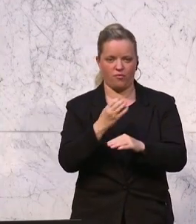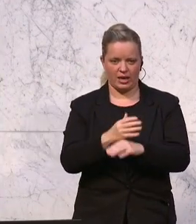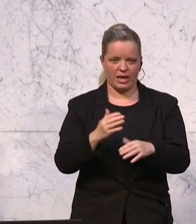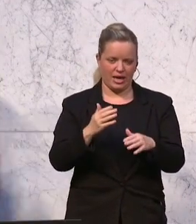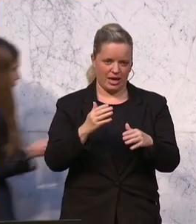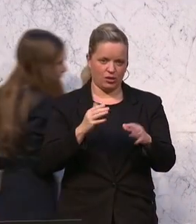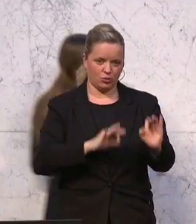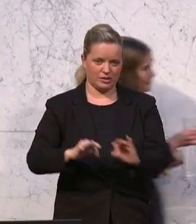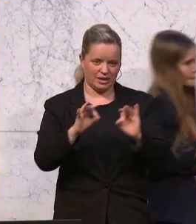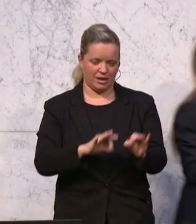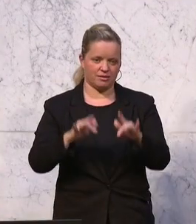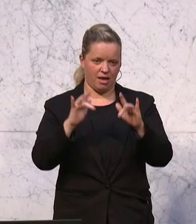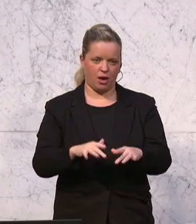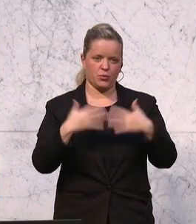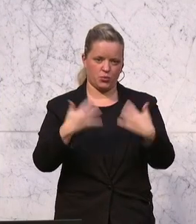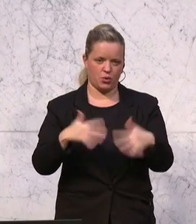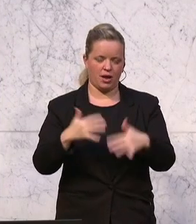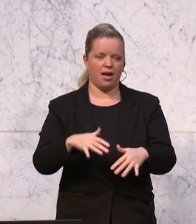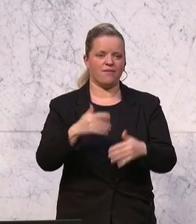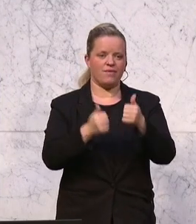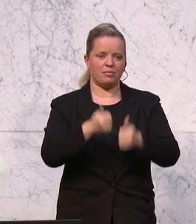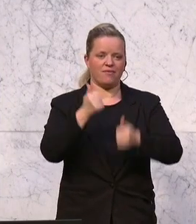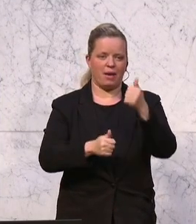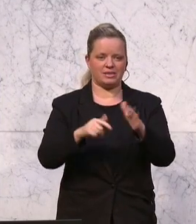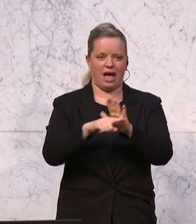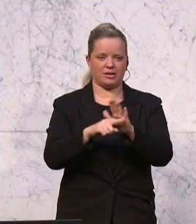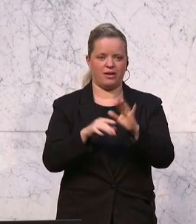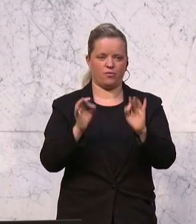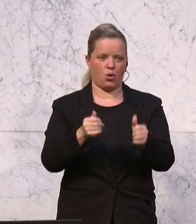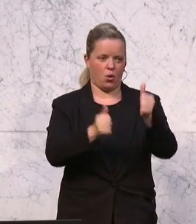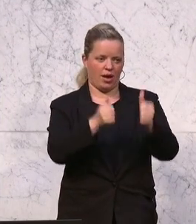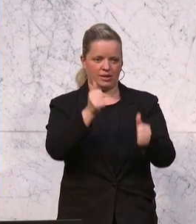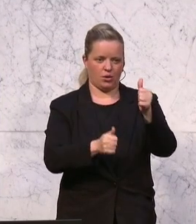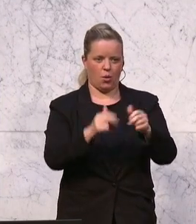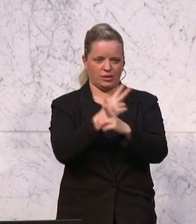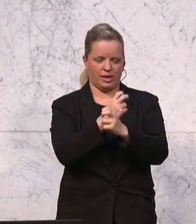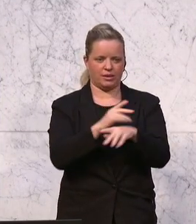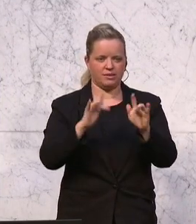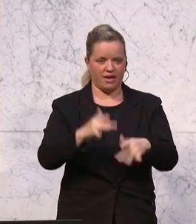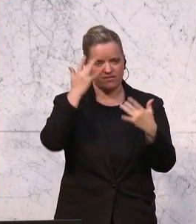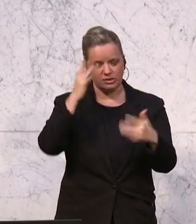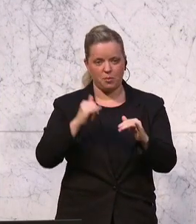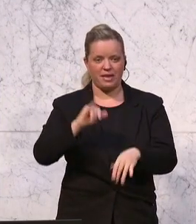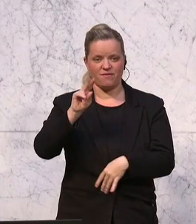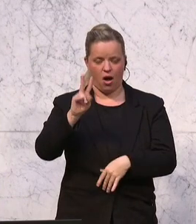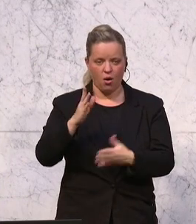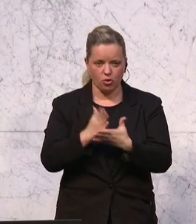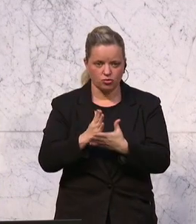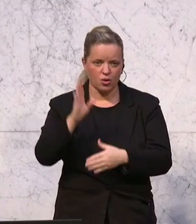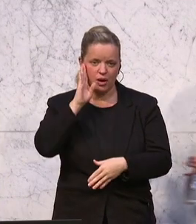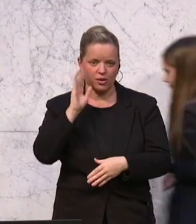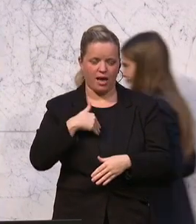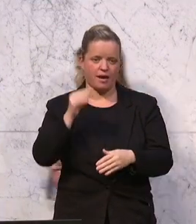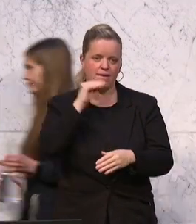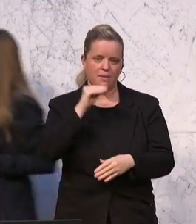Wettbewerbsnachteile gegenüber den Konkurrenten in Österreich. Und die Frage, die sich stellt, und ich weiß nicht, ob Sie sich auch die IV hören, die auch schon zum Jammern anfangen.